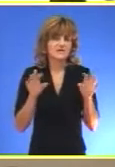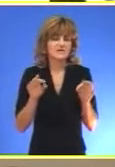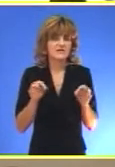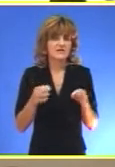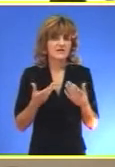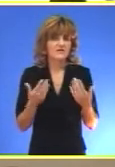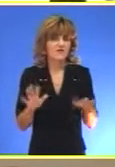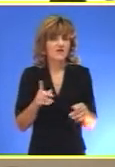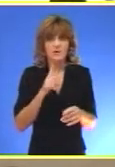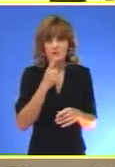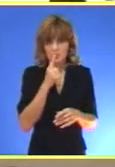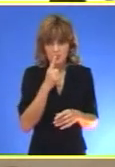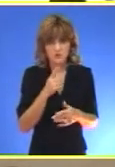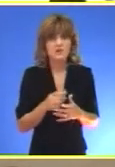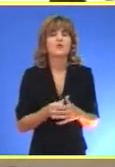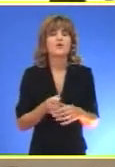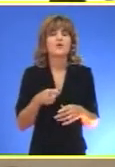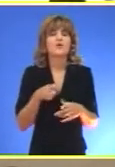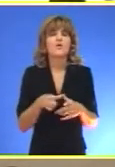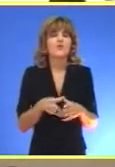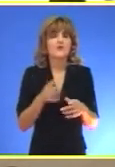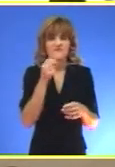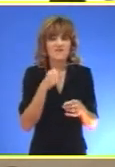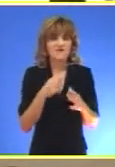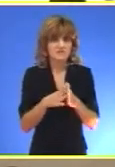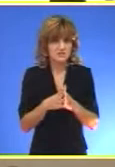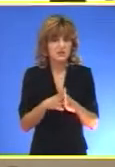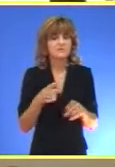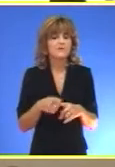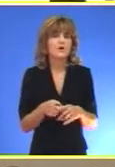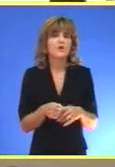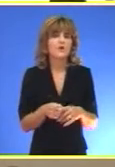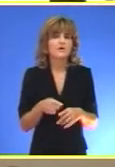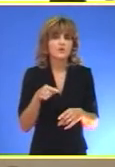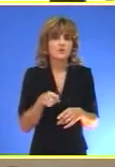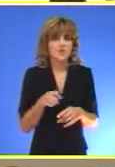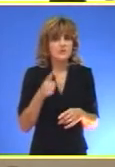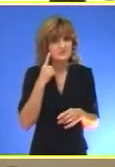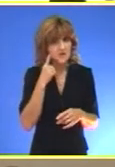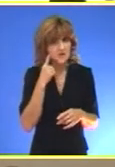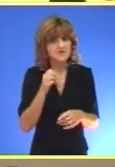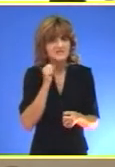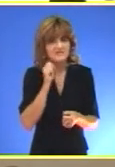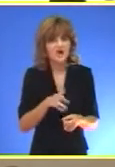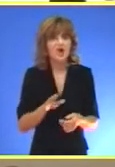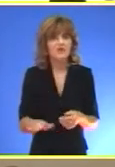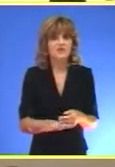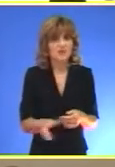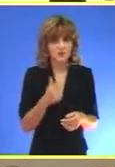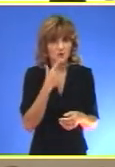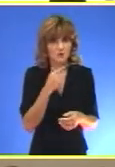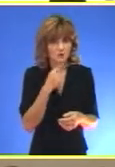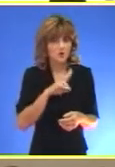Odraslih muškaraca U verskom smislu To znači da svako dete muško Koje je